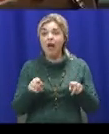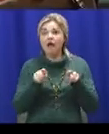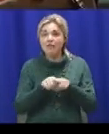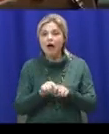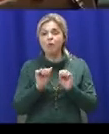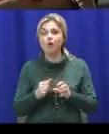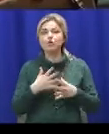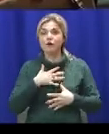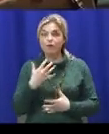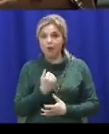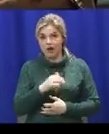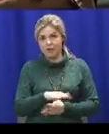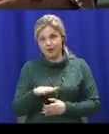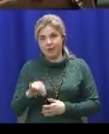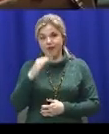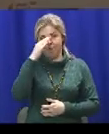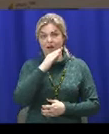згуртувати батьків та дітей.